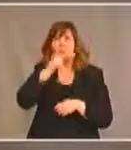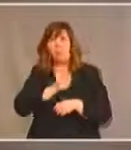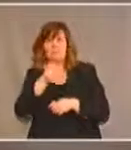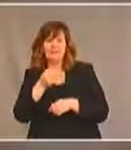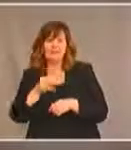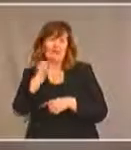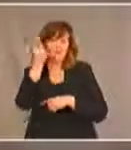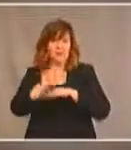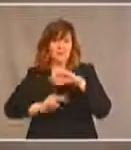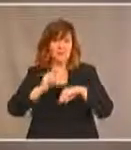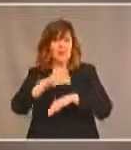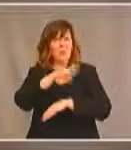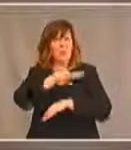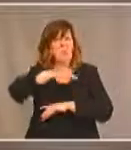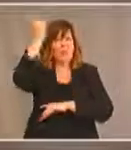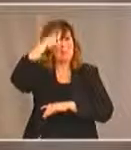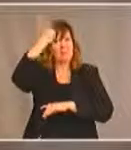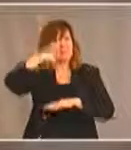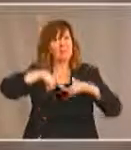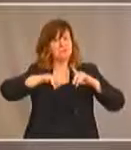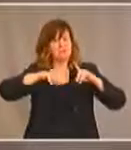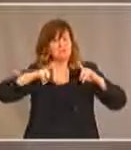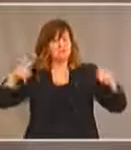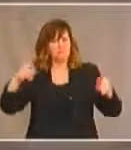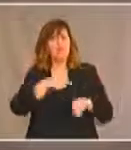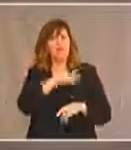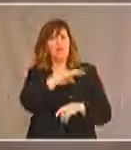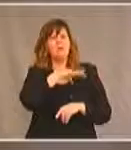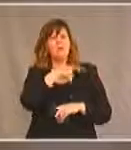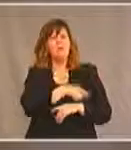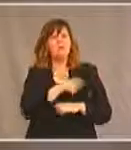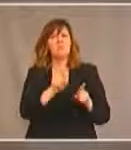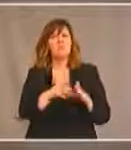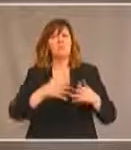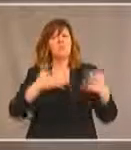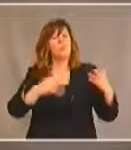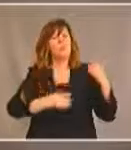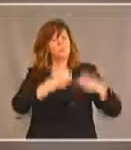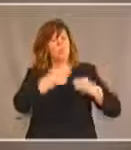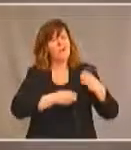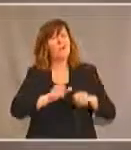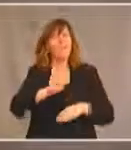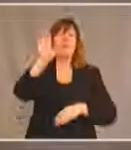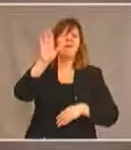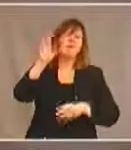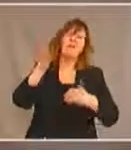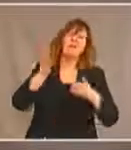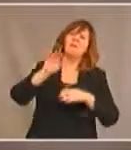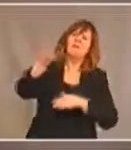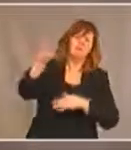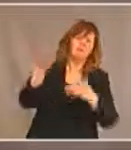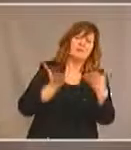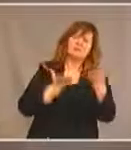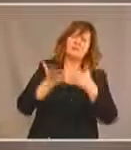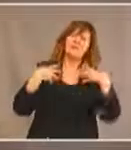ont des expériences très diverses et ont de graves problèmes pour obtenir des services de santé et des soutiens